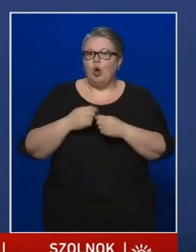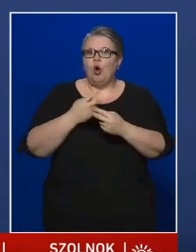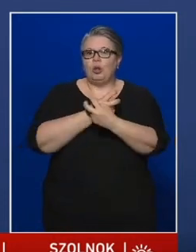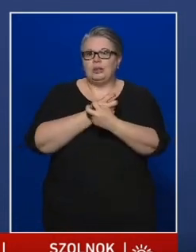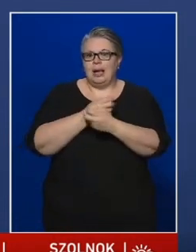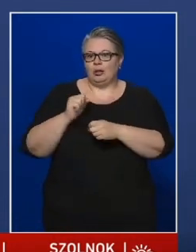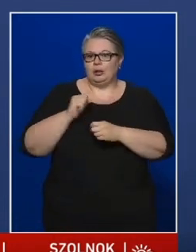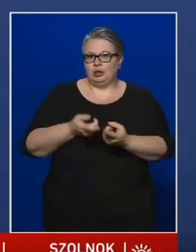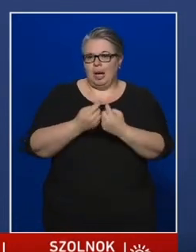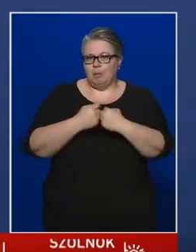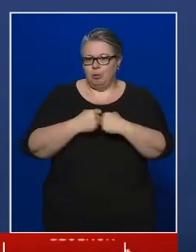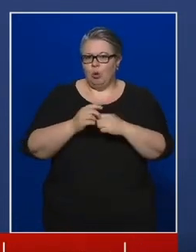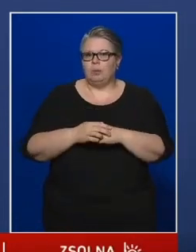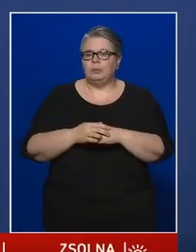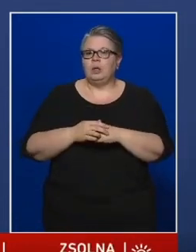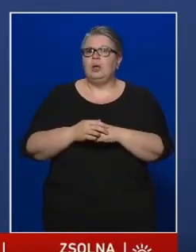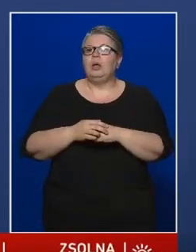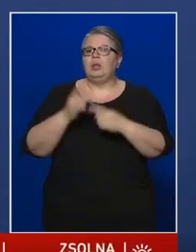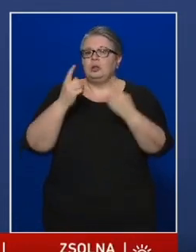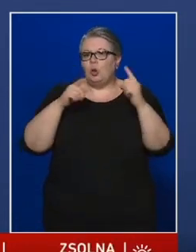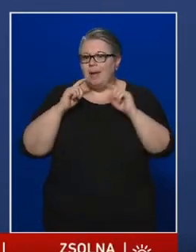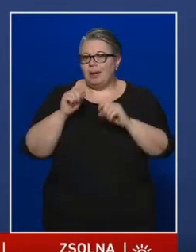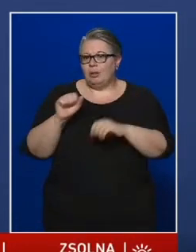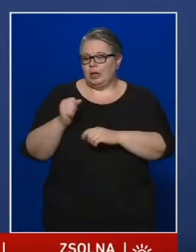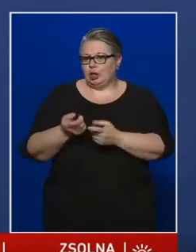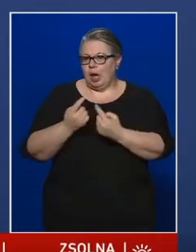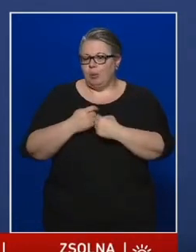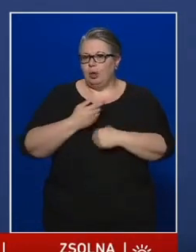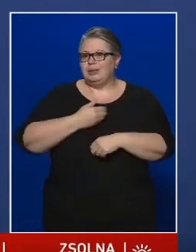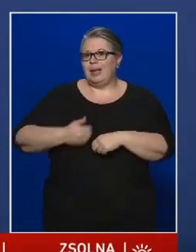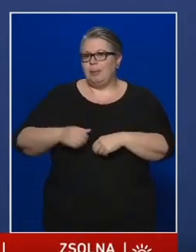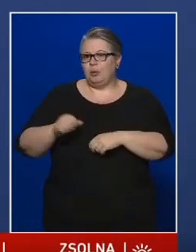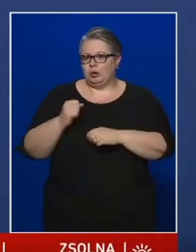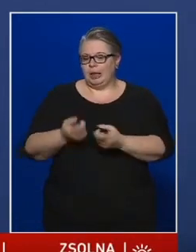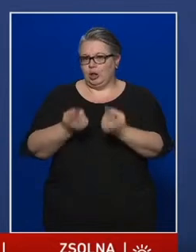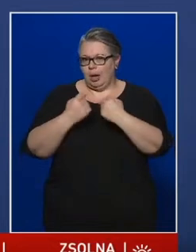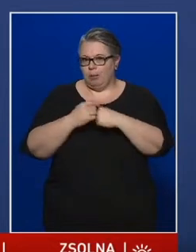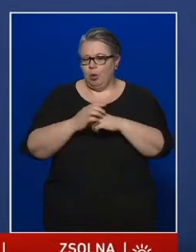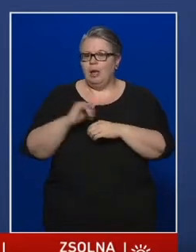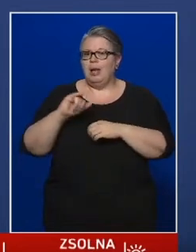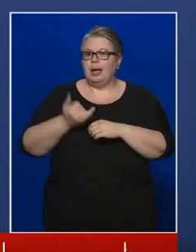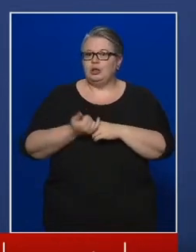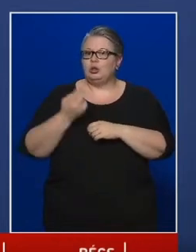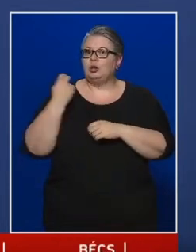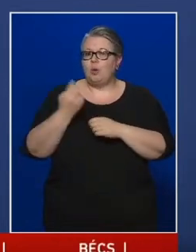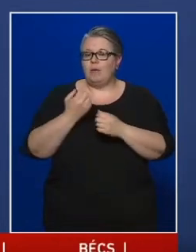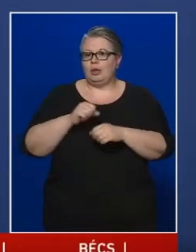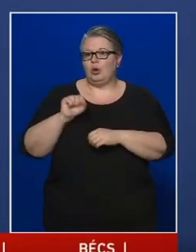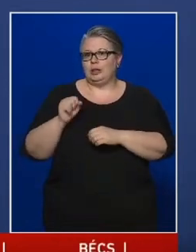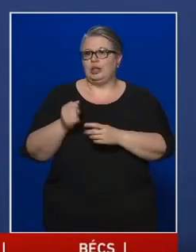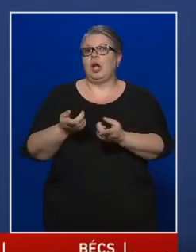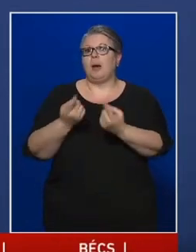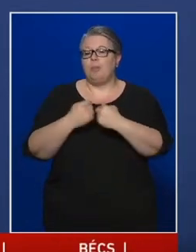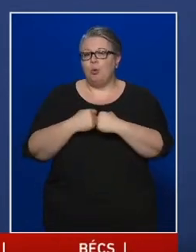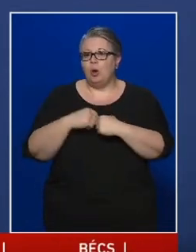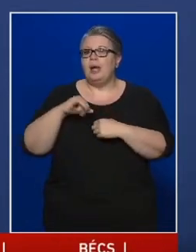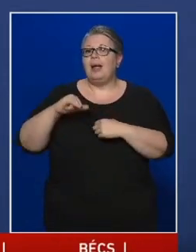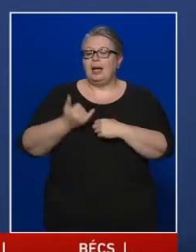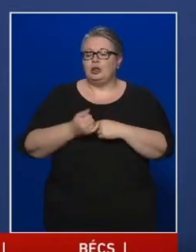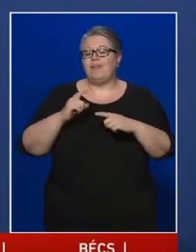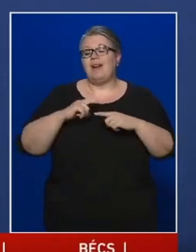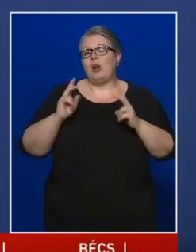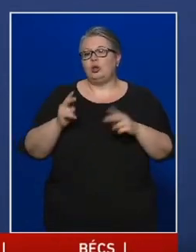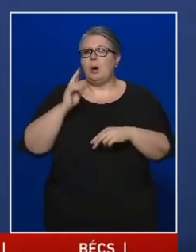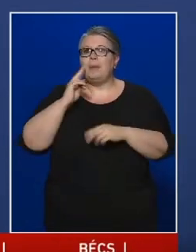köztársaságból, a szlovák köztársaságból, a szerb köztársaságból, valamint a szlovén köztársaságból, illetve